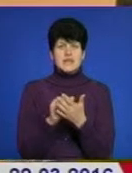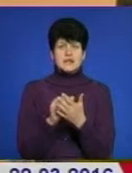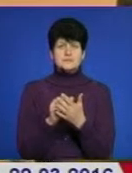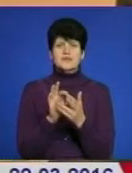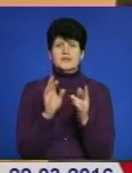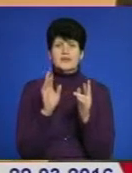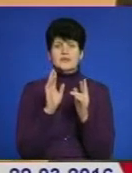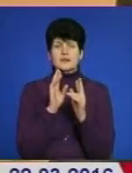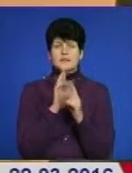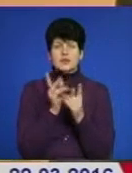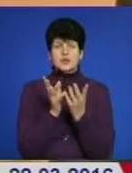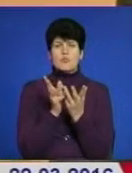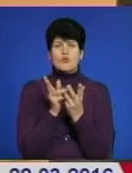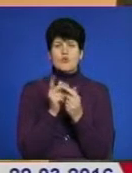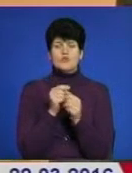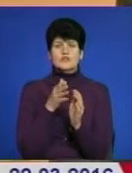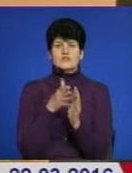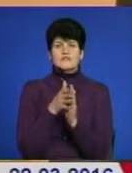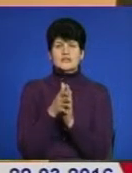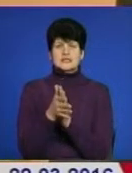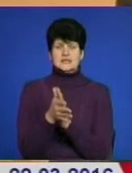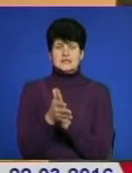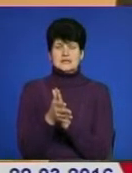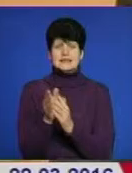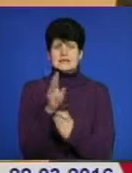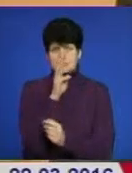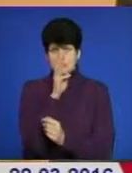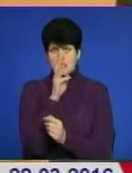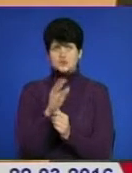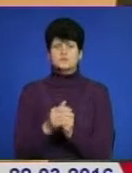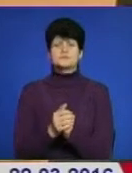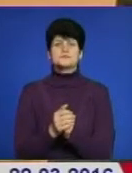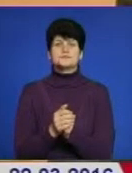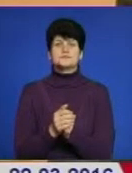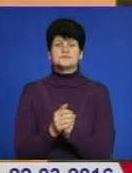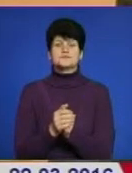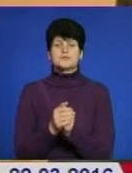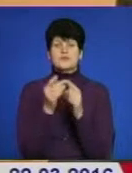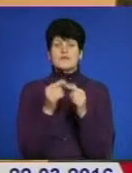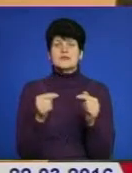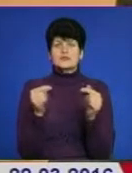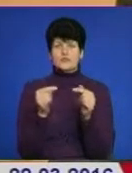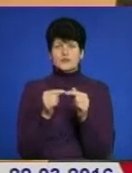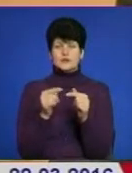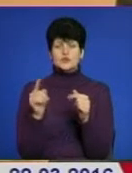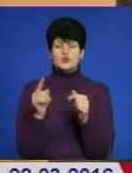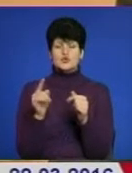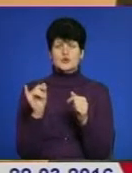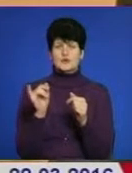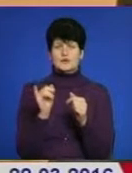невірно обраховані витрати на заробітну плату. Відповідно, що і